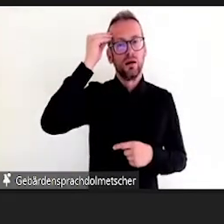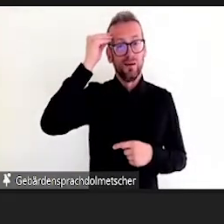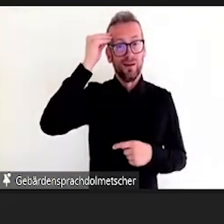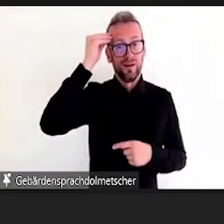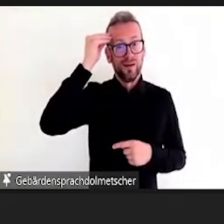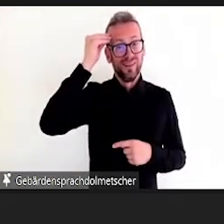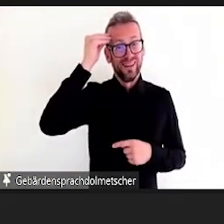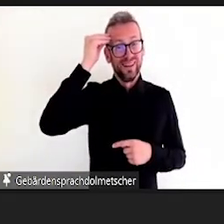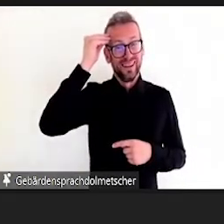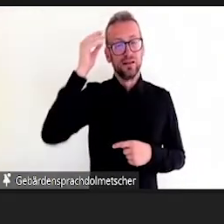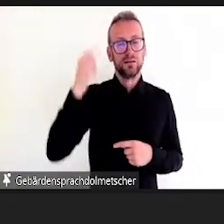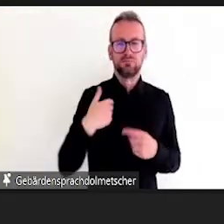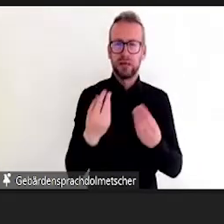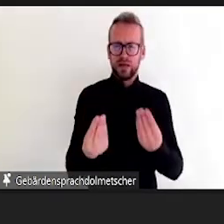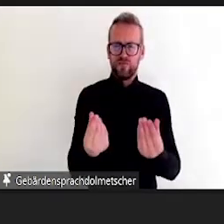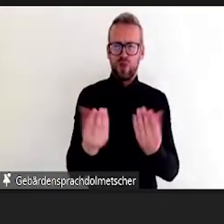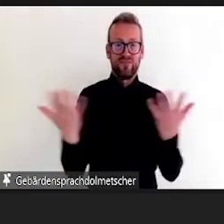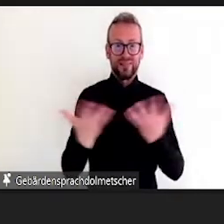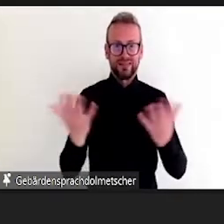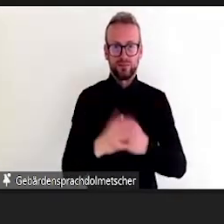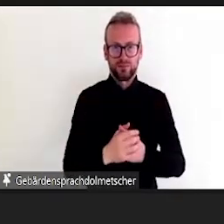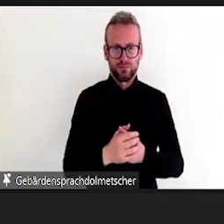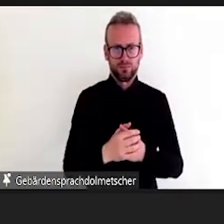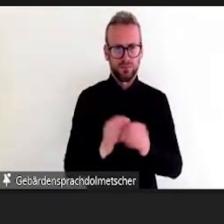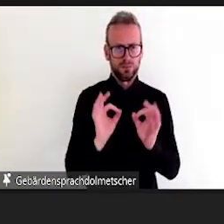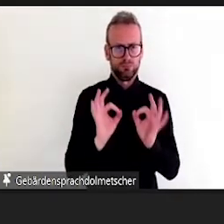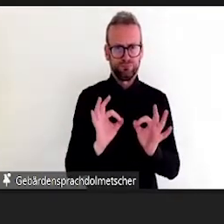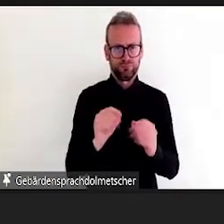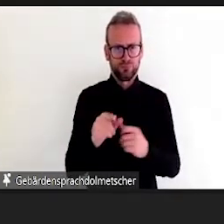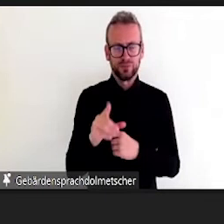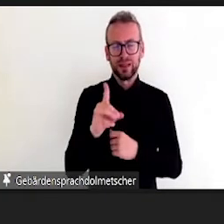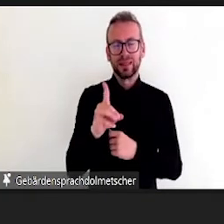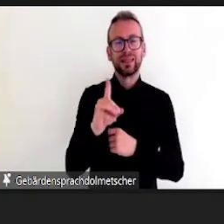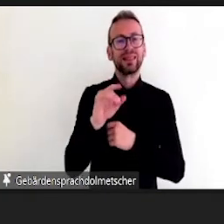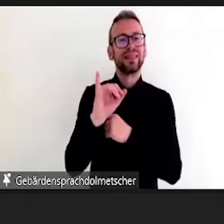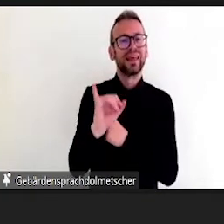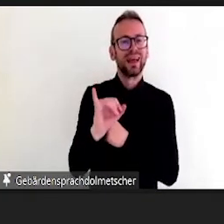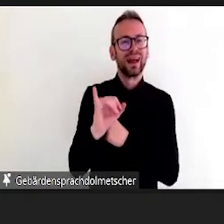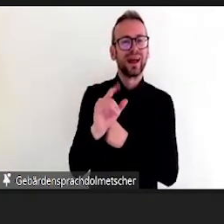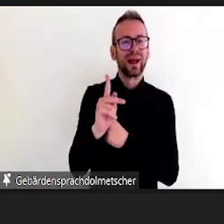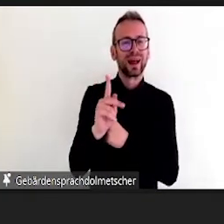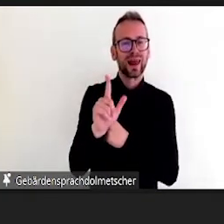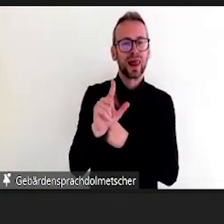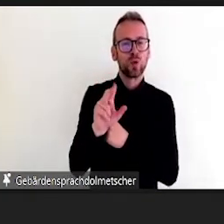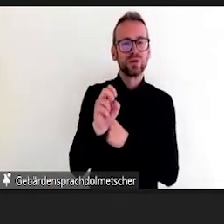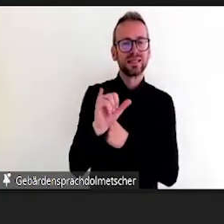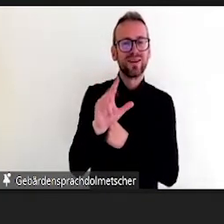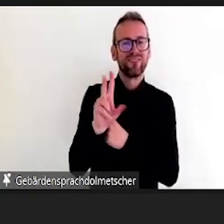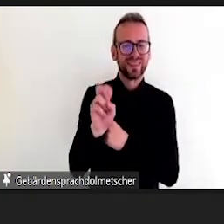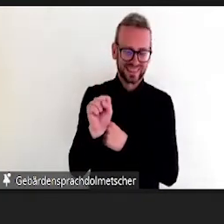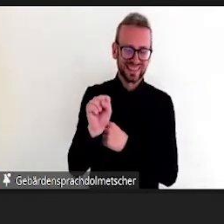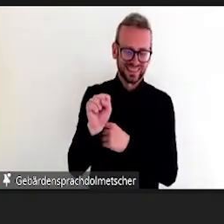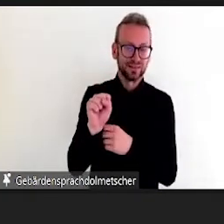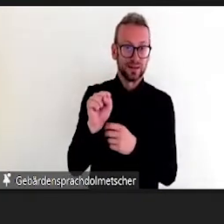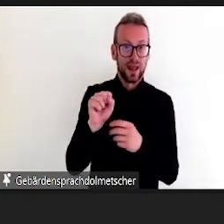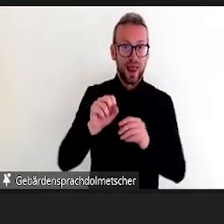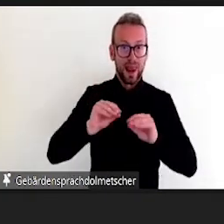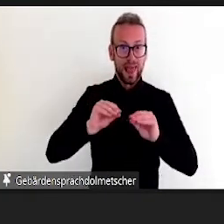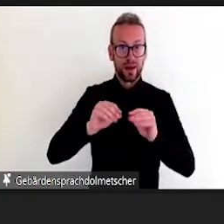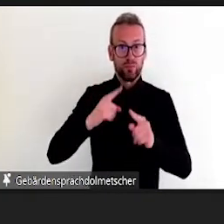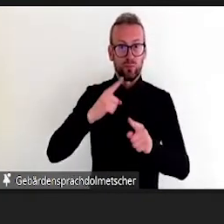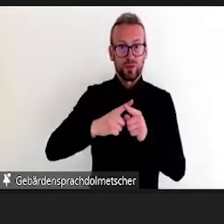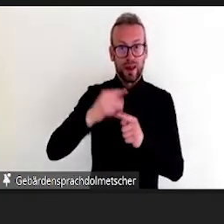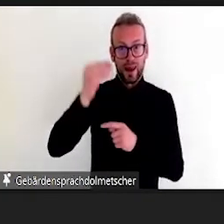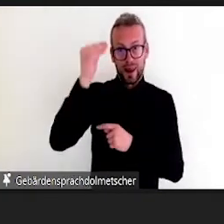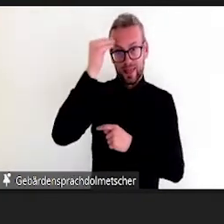diese Ebene nicht in den Fokus zu stellen, sondern eher eine andere. Die dritte Ebene dreht sich um Kollaboration. Da